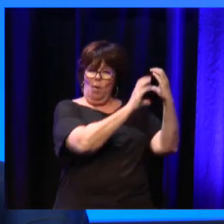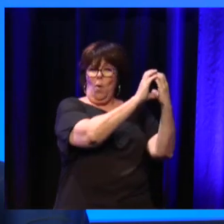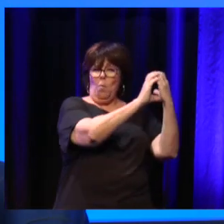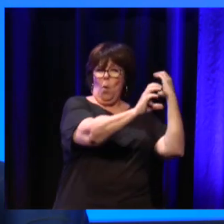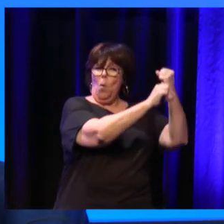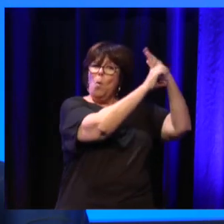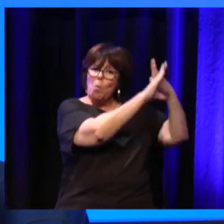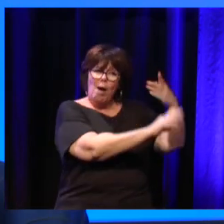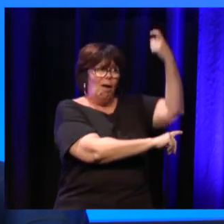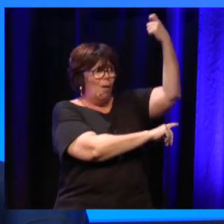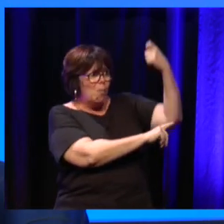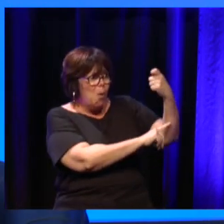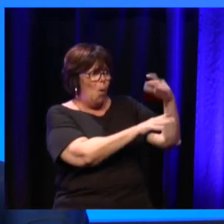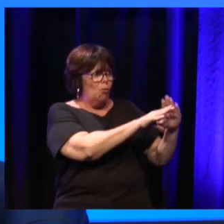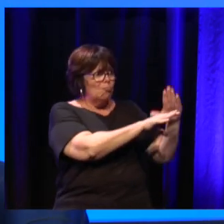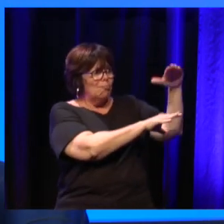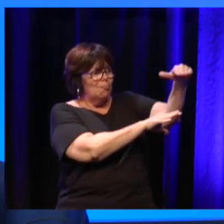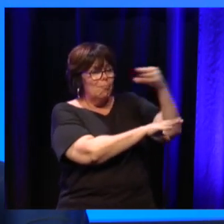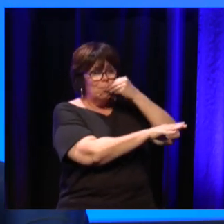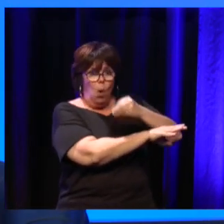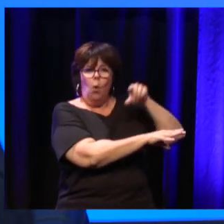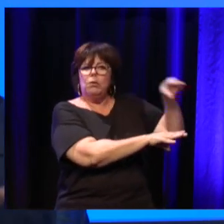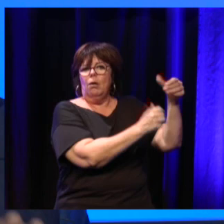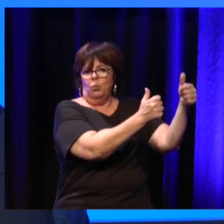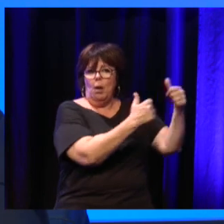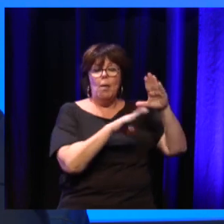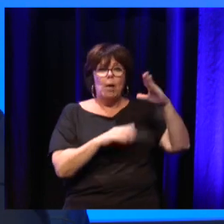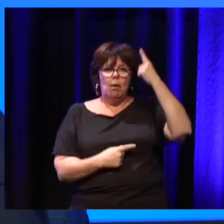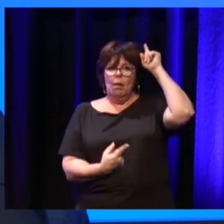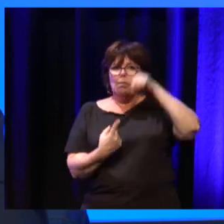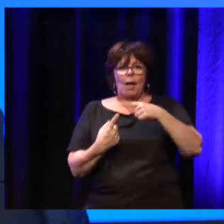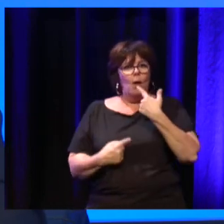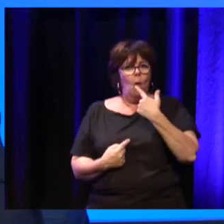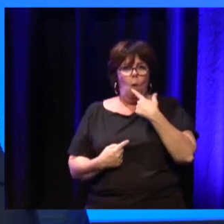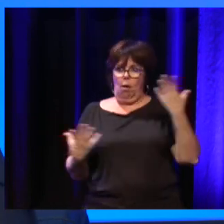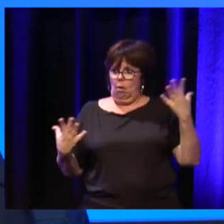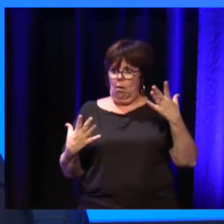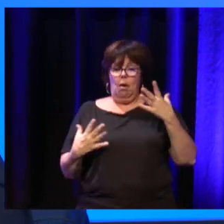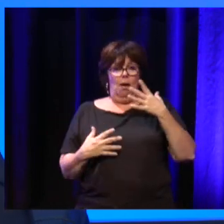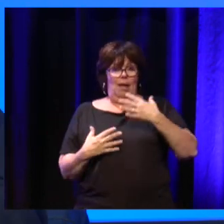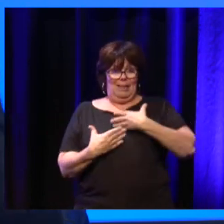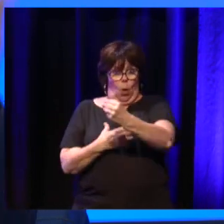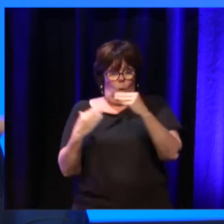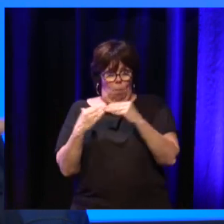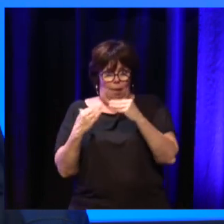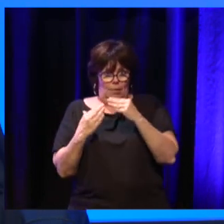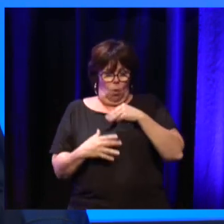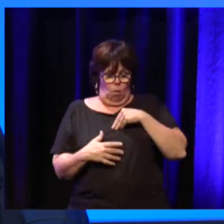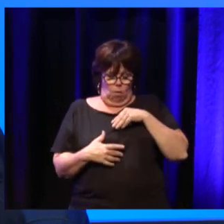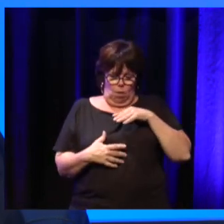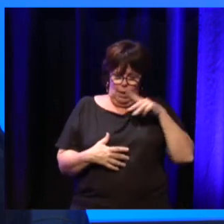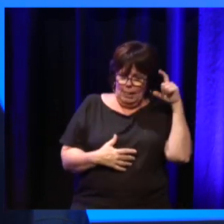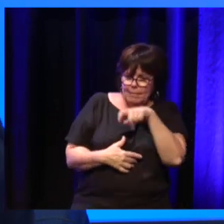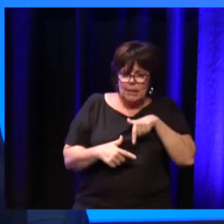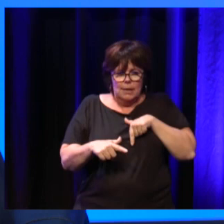-être qu'avant, il faut penser les bancs parce que j'ai besoin de m'asseoir et il faut penser les toilettes parce que j'ai besoin d'aller aux toilettes. Et ça, je trouve que ça a été